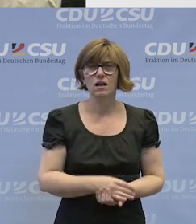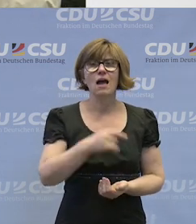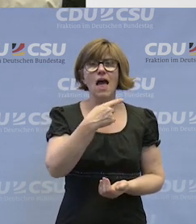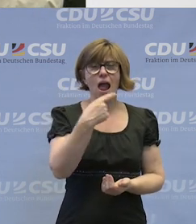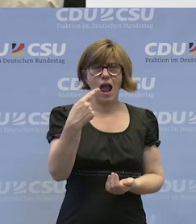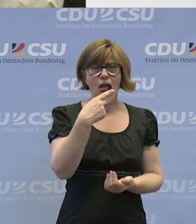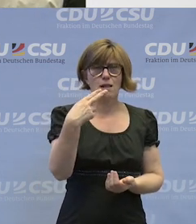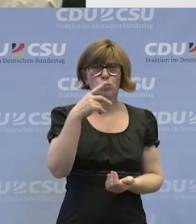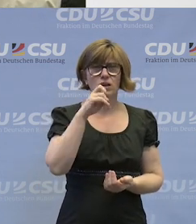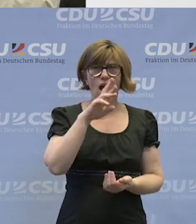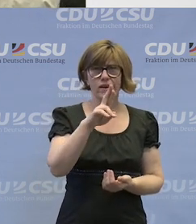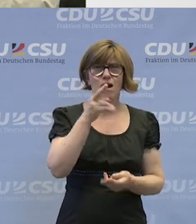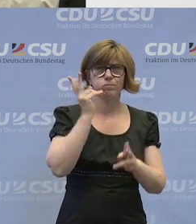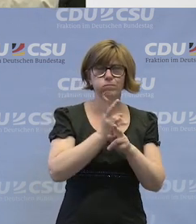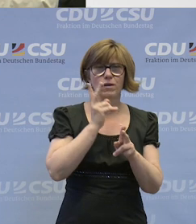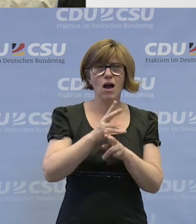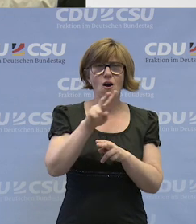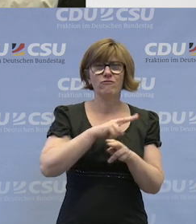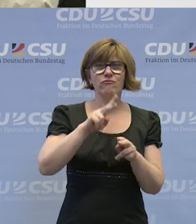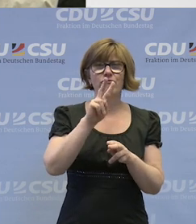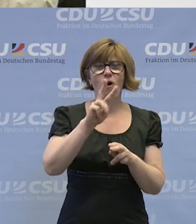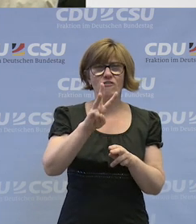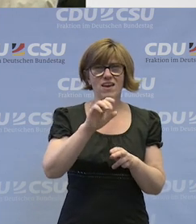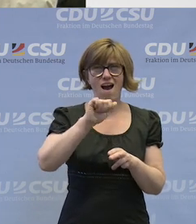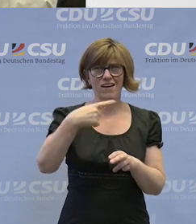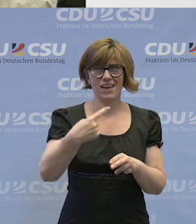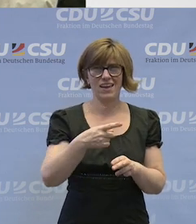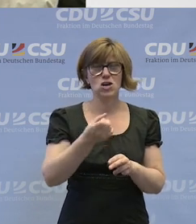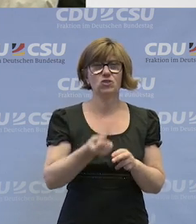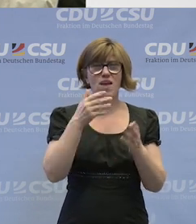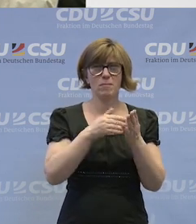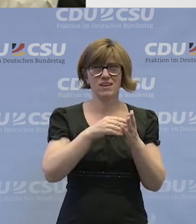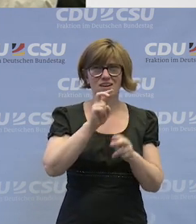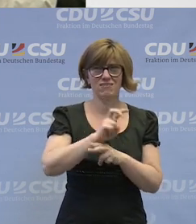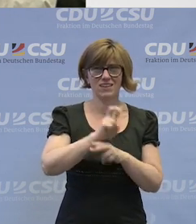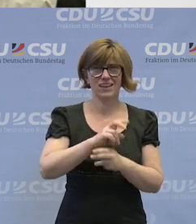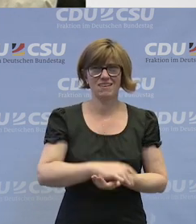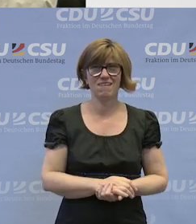Helmut Greiner. Ich komme immer noch von der Volkswagen AG, Schwerbehindertenvertretung.